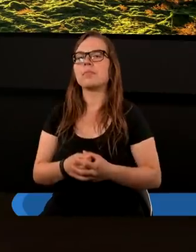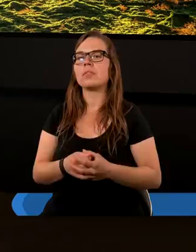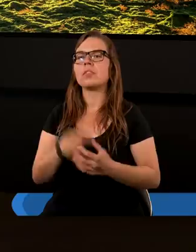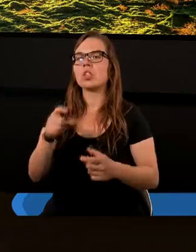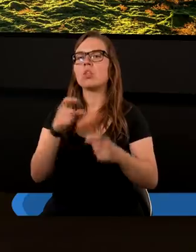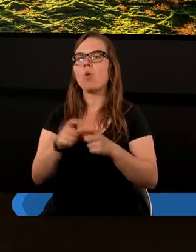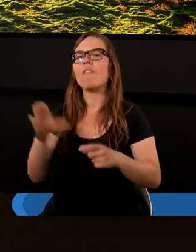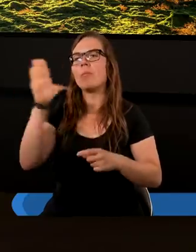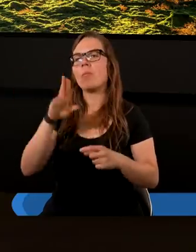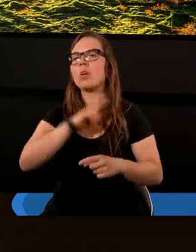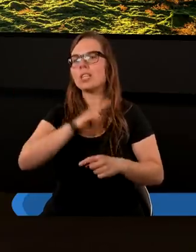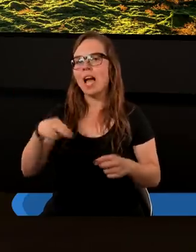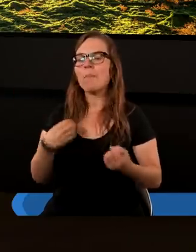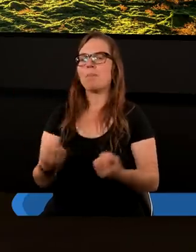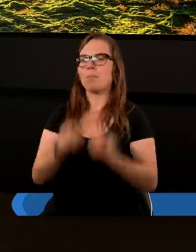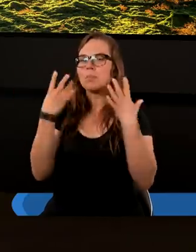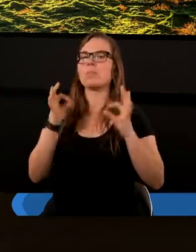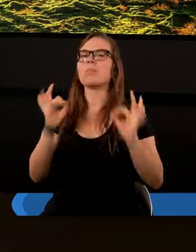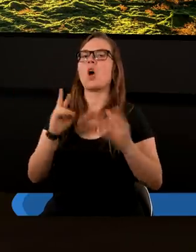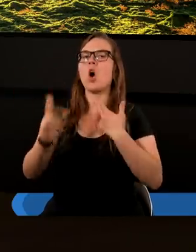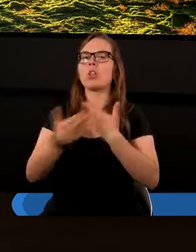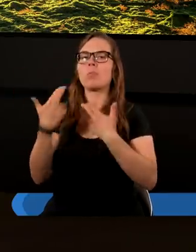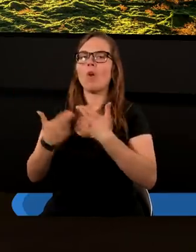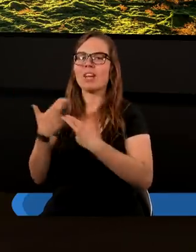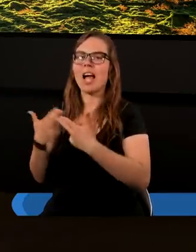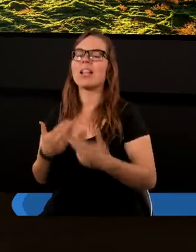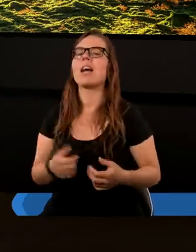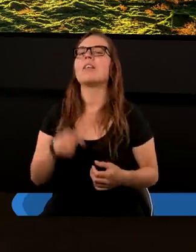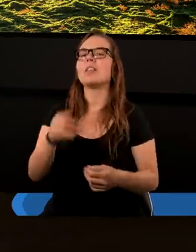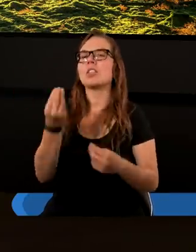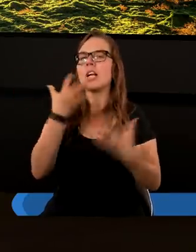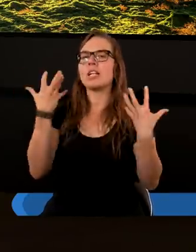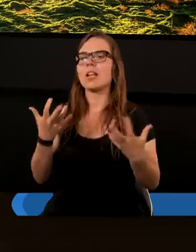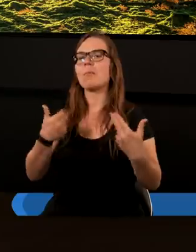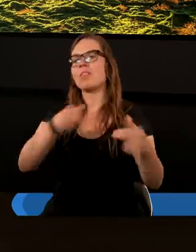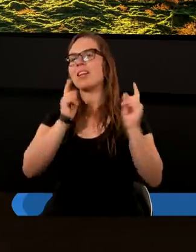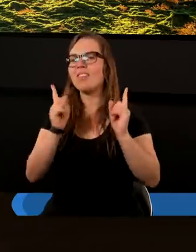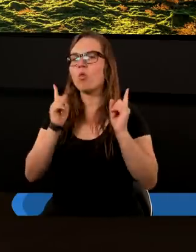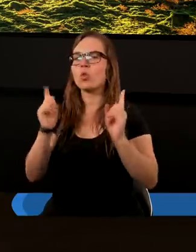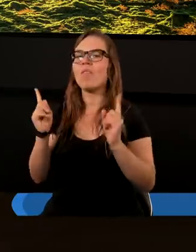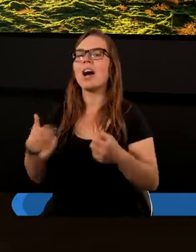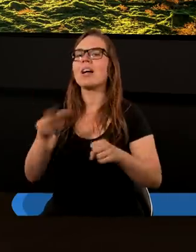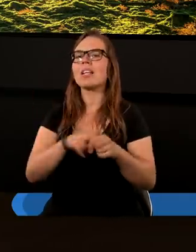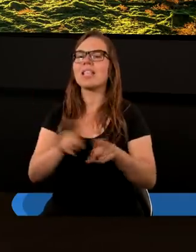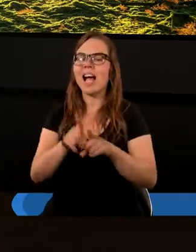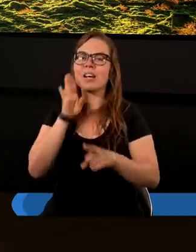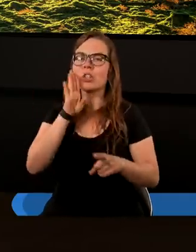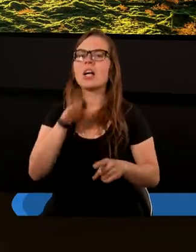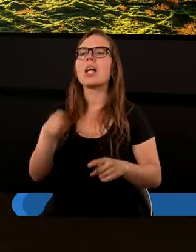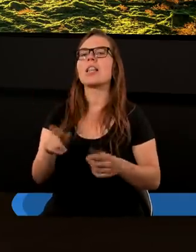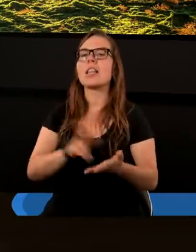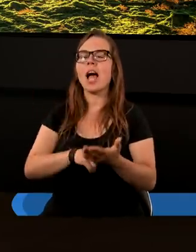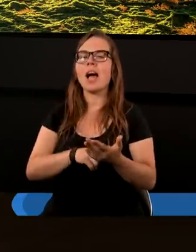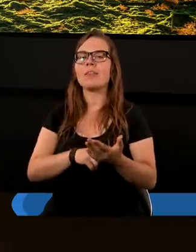Słowo Boże nam jasno odpowiada. Jeszcze chcemy zwrócić uwagę także na